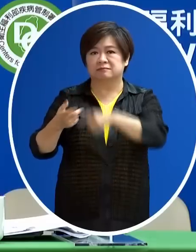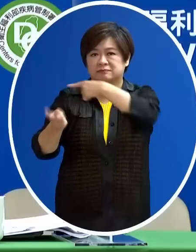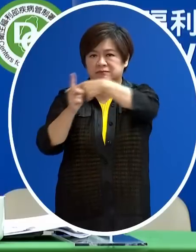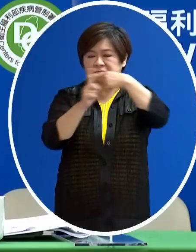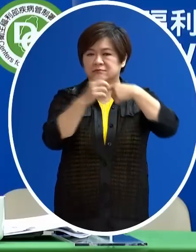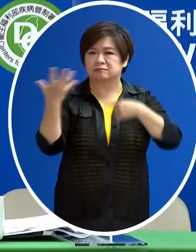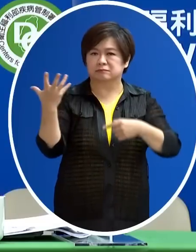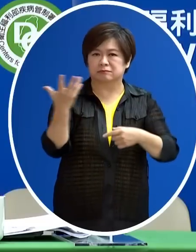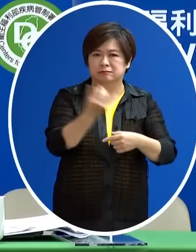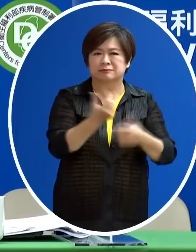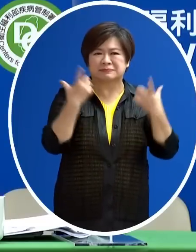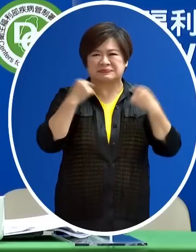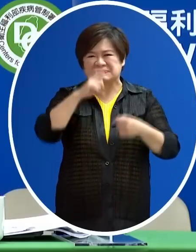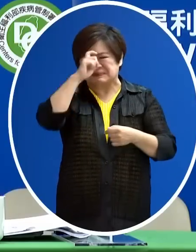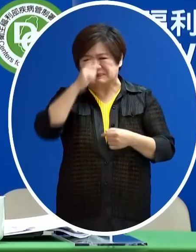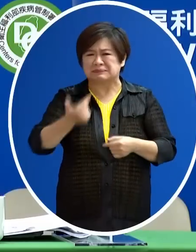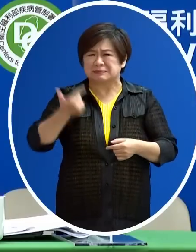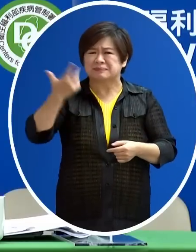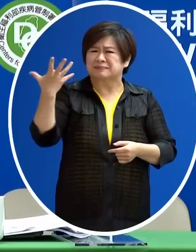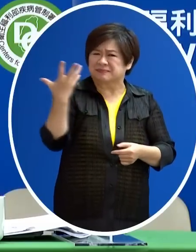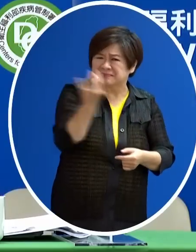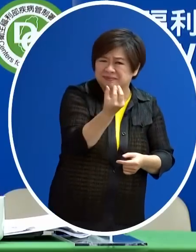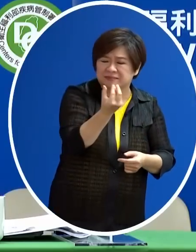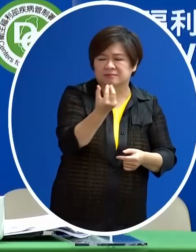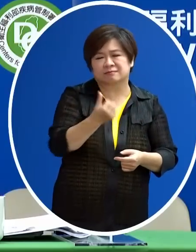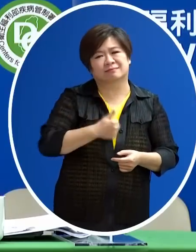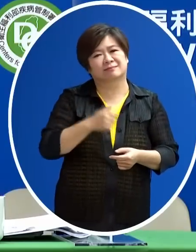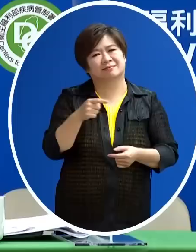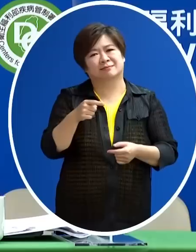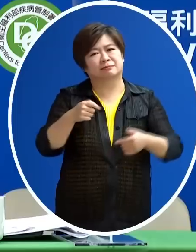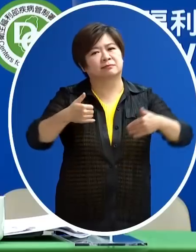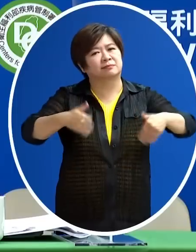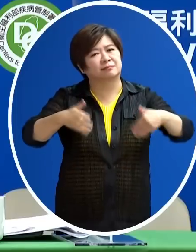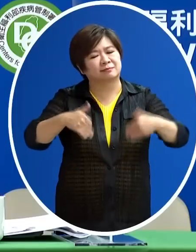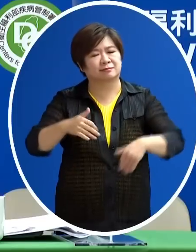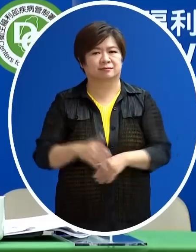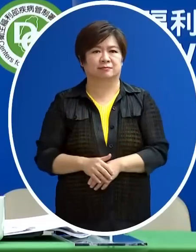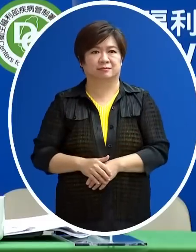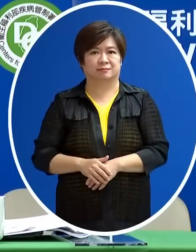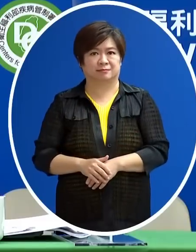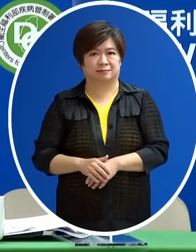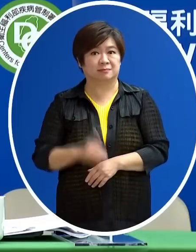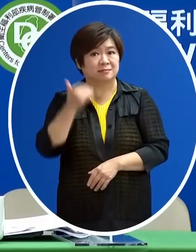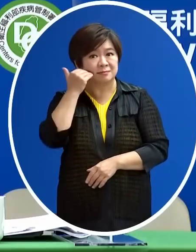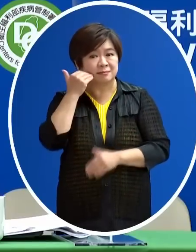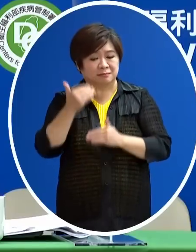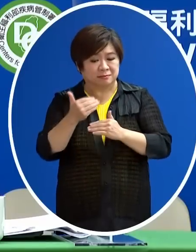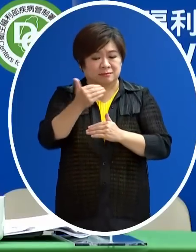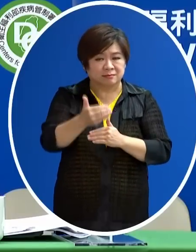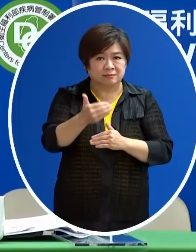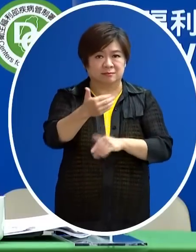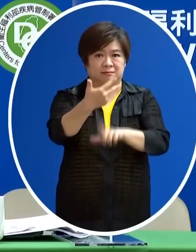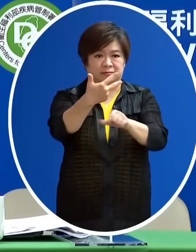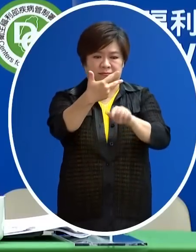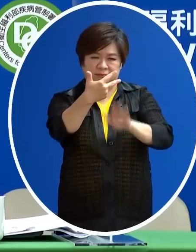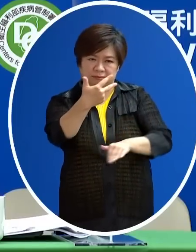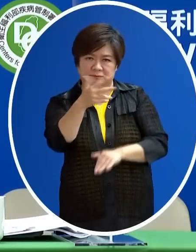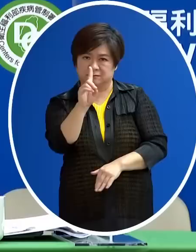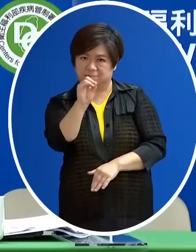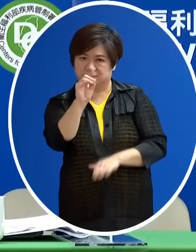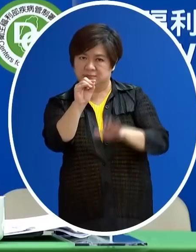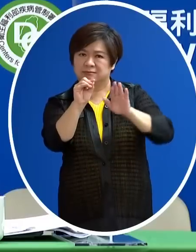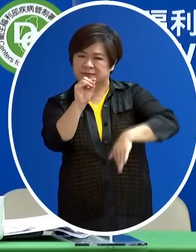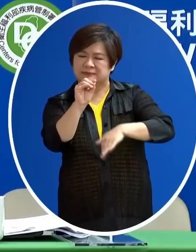速度沒有像大家想那麼快 那如果說以7月底 7月底可能才有可能到1萬例